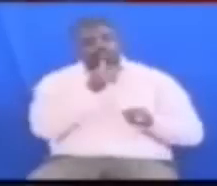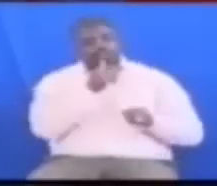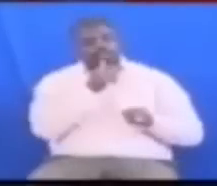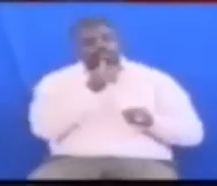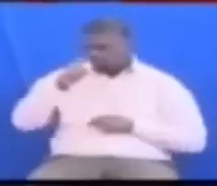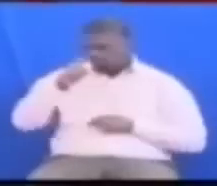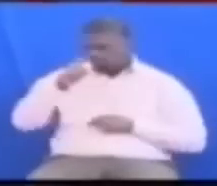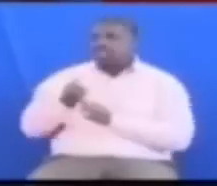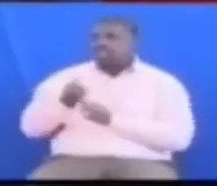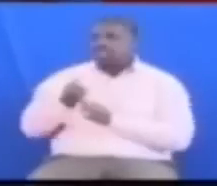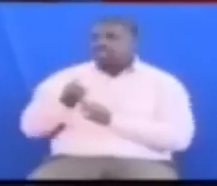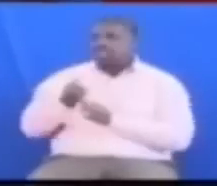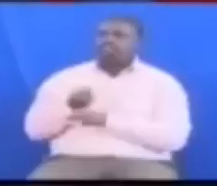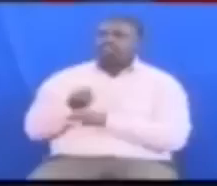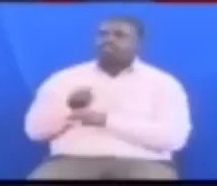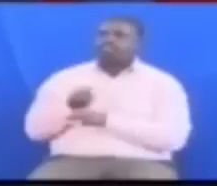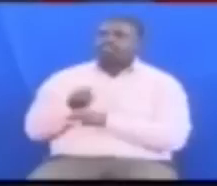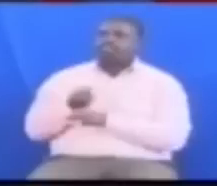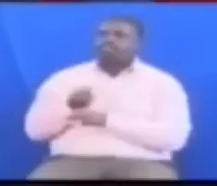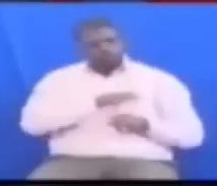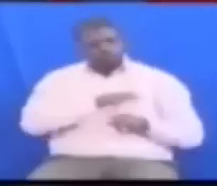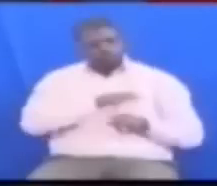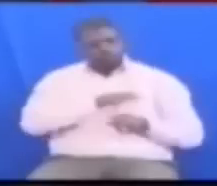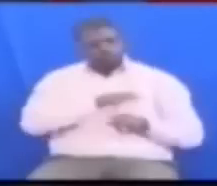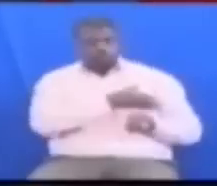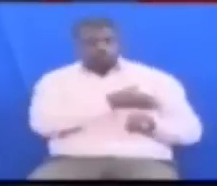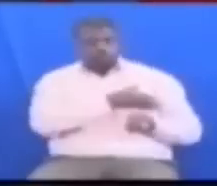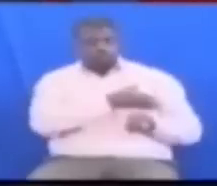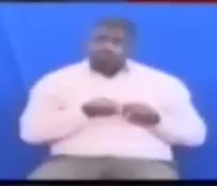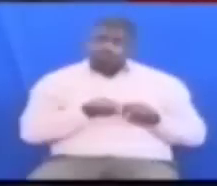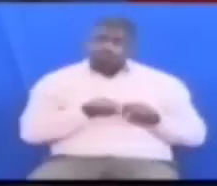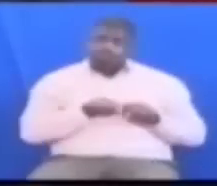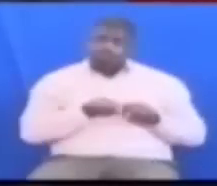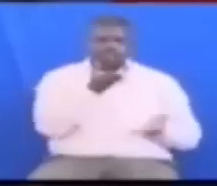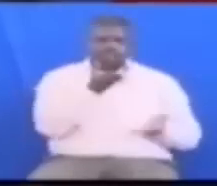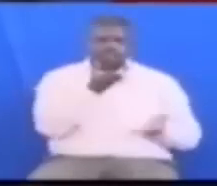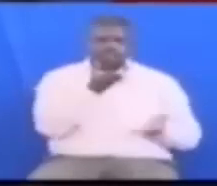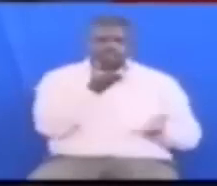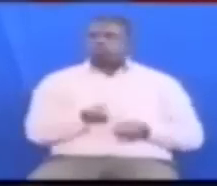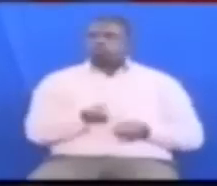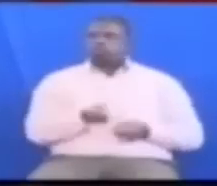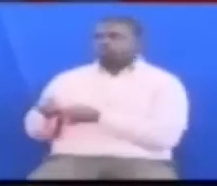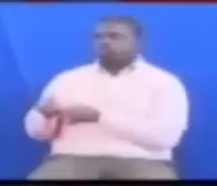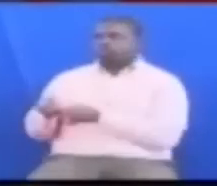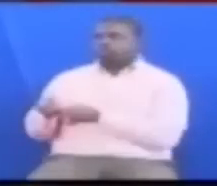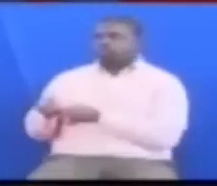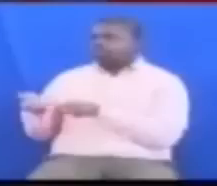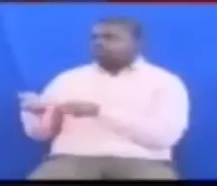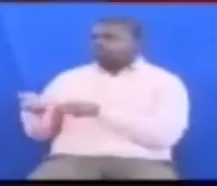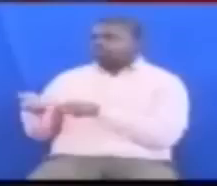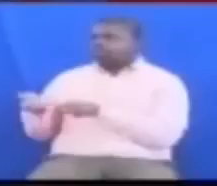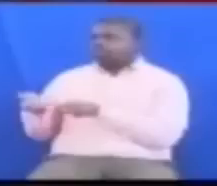uchunguzi, harake ze kanazio Wale wotu walio usika Kwa mba wamepewa kiasi kidogo Iri waumpe yule mkandarasi kutoka china